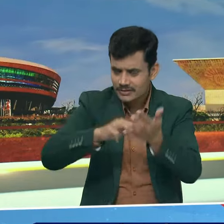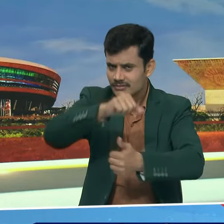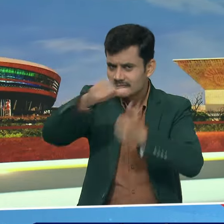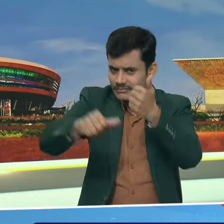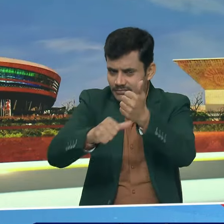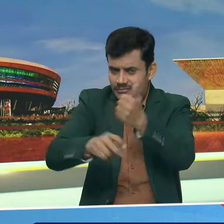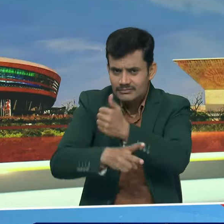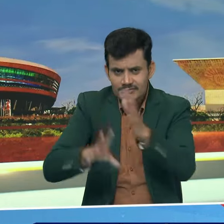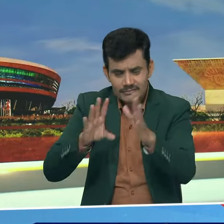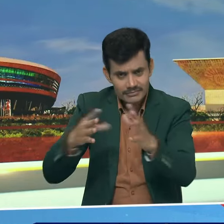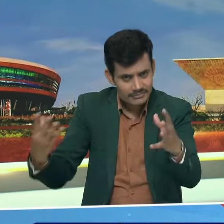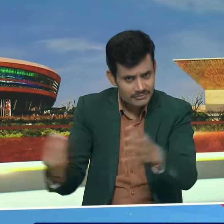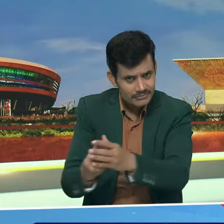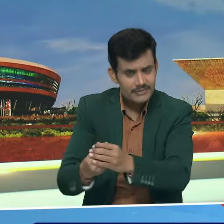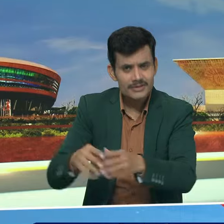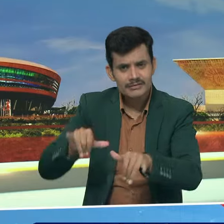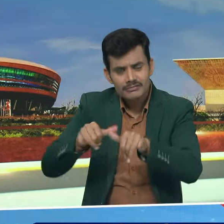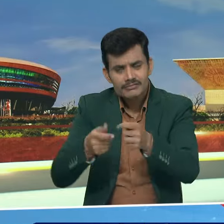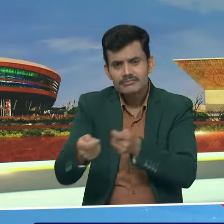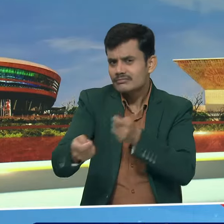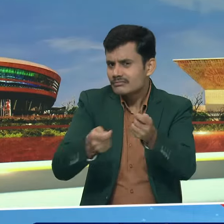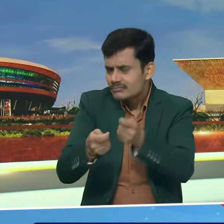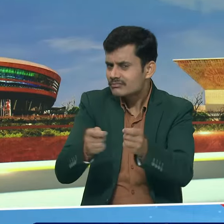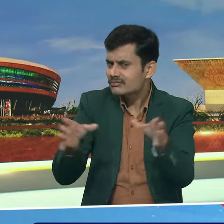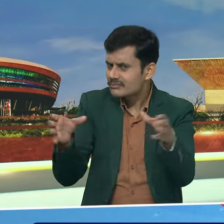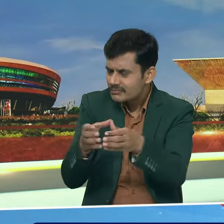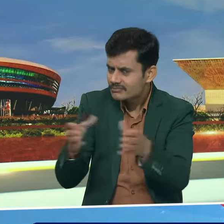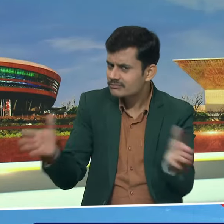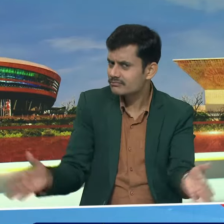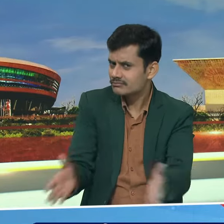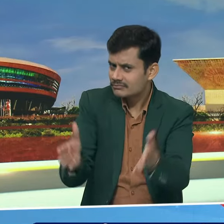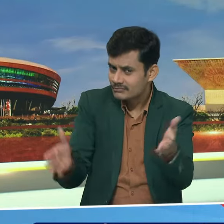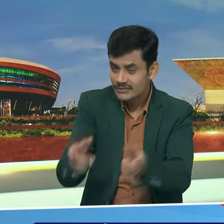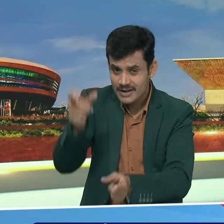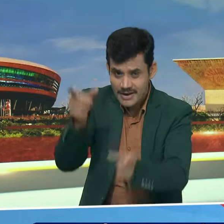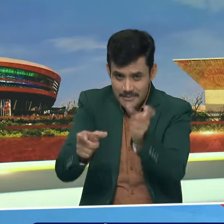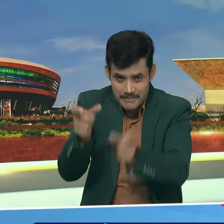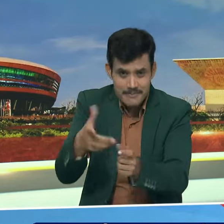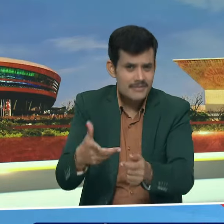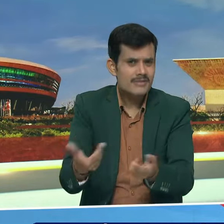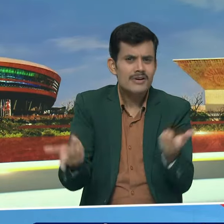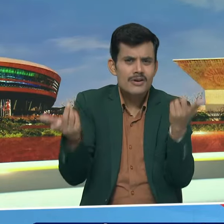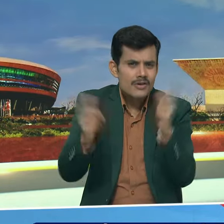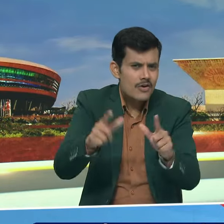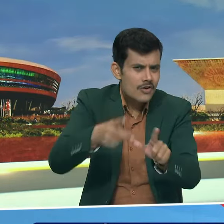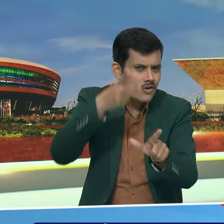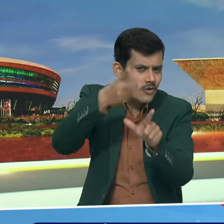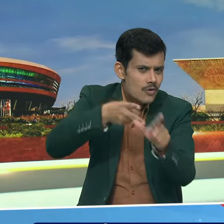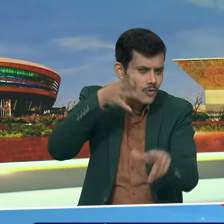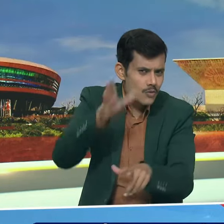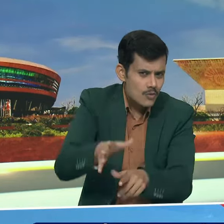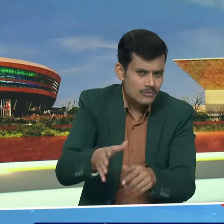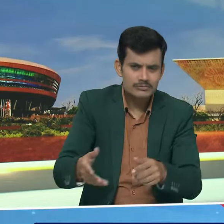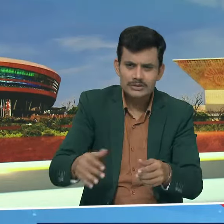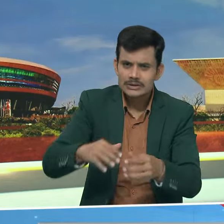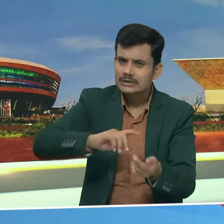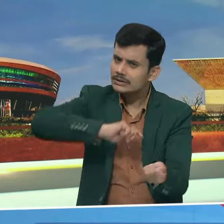सरकार चलाए, फैडिसन चलाए, और जो बच्चो का नुकसान हो आए दो साल में, उससे